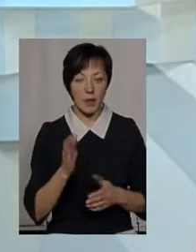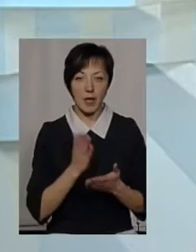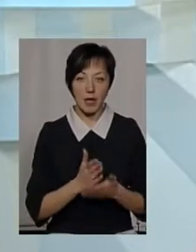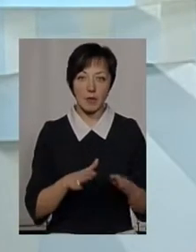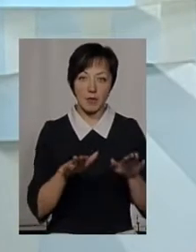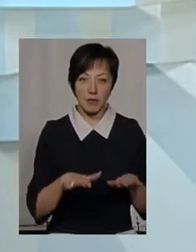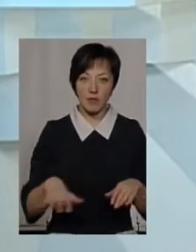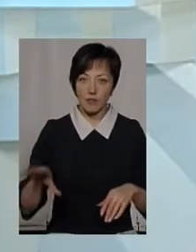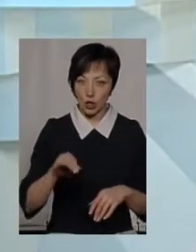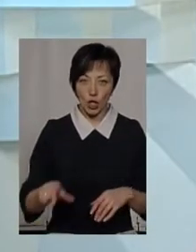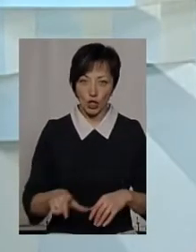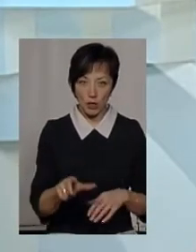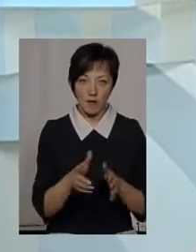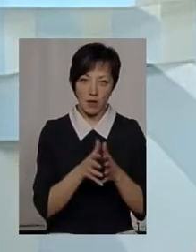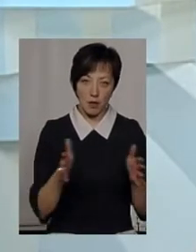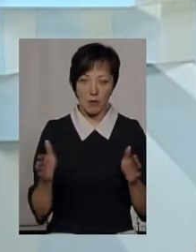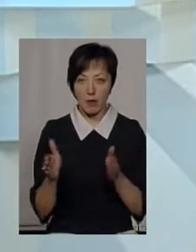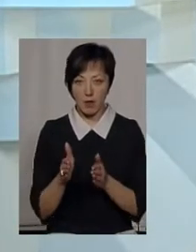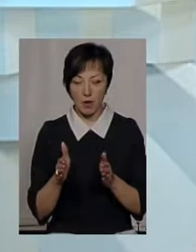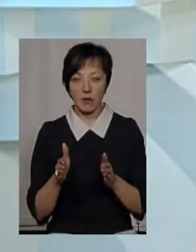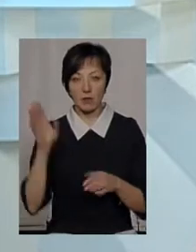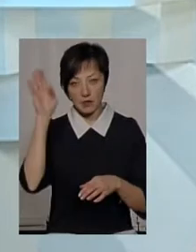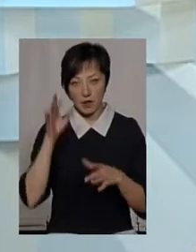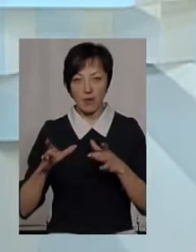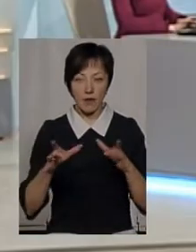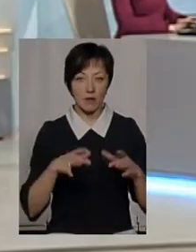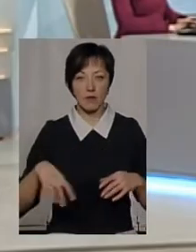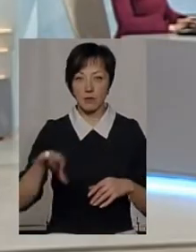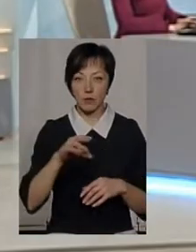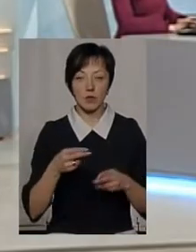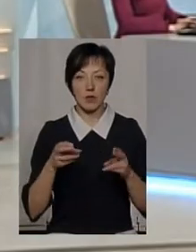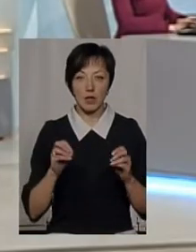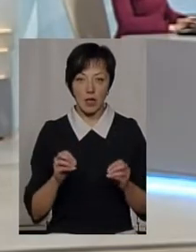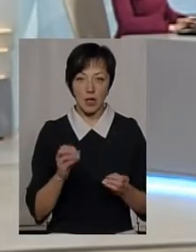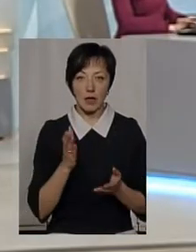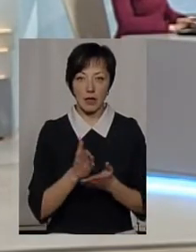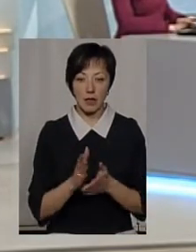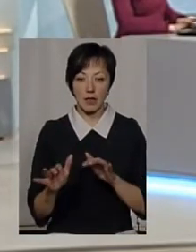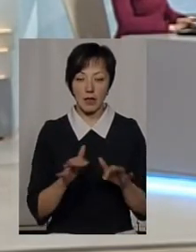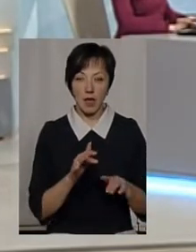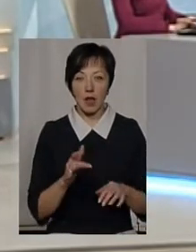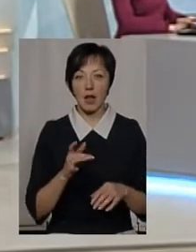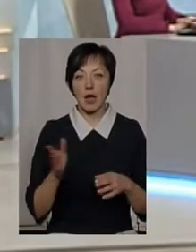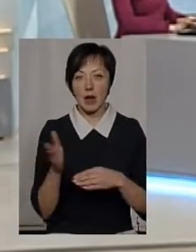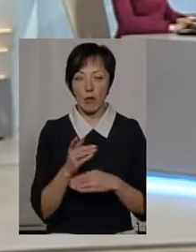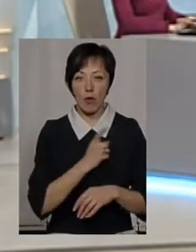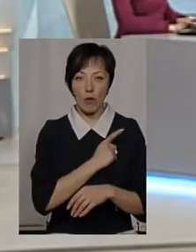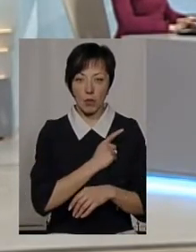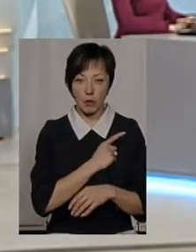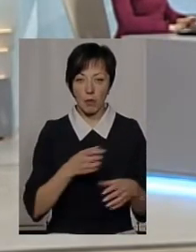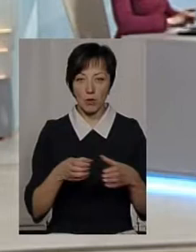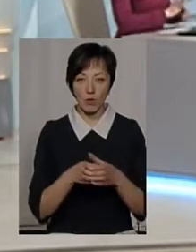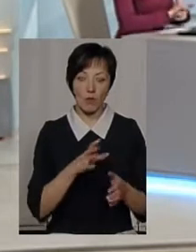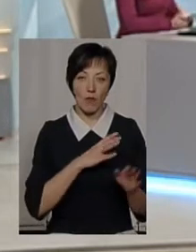Є місця, де У всіх річках, великих, малих, у ставах? Майже у всіх. Усюди, де здійснює свою діяльність, рейбоохоронний патруль. Зокрема,